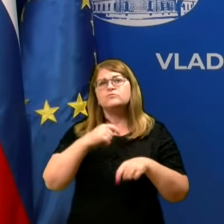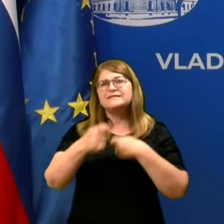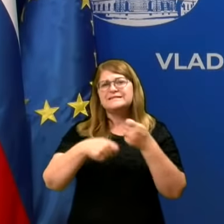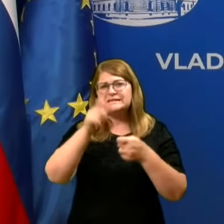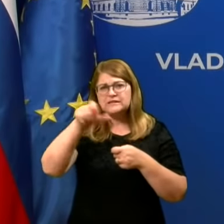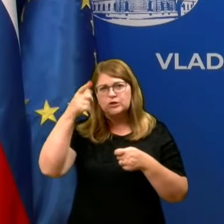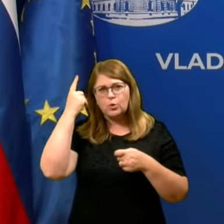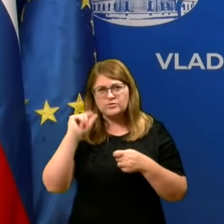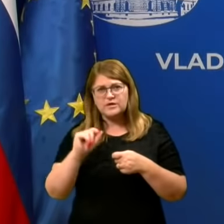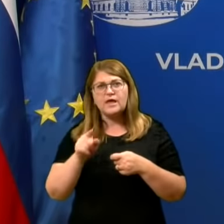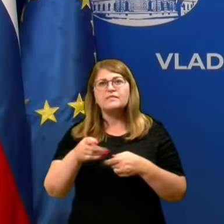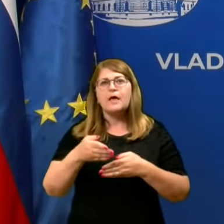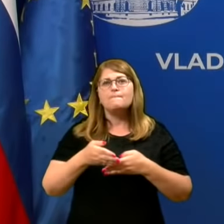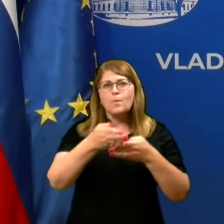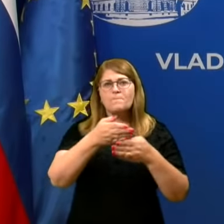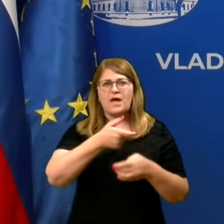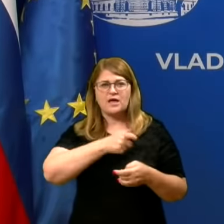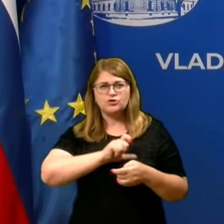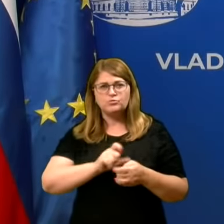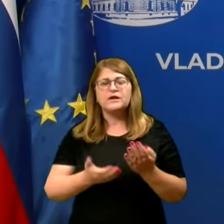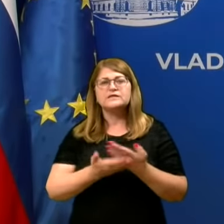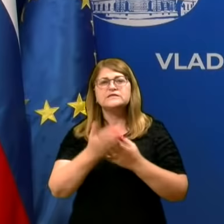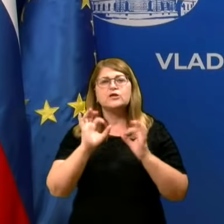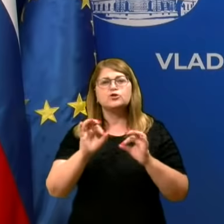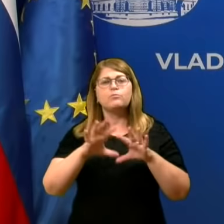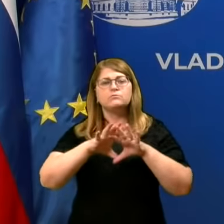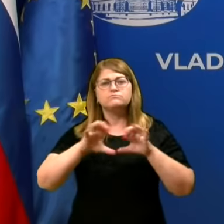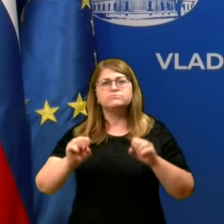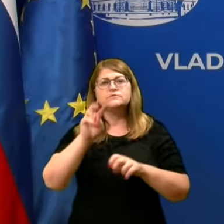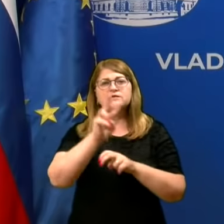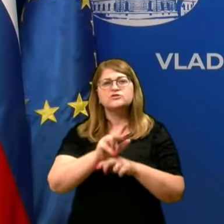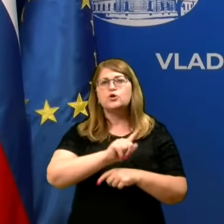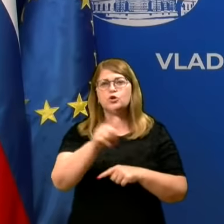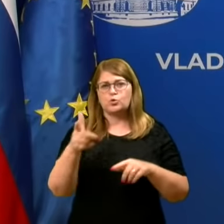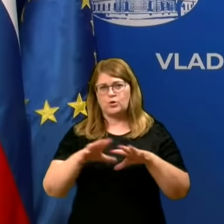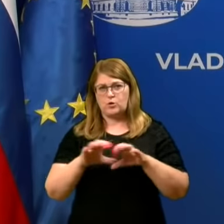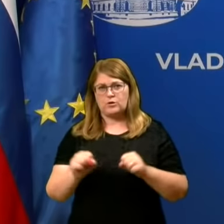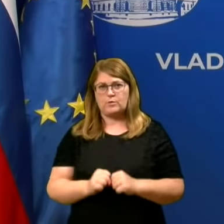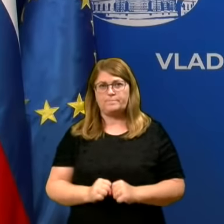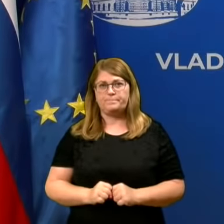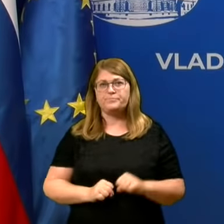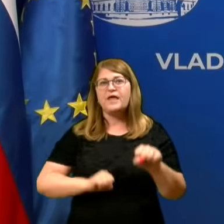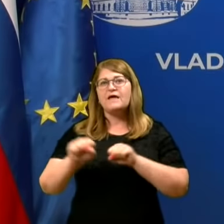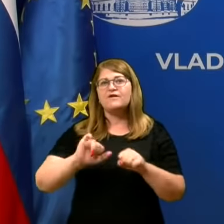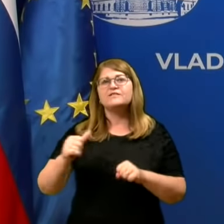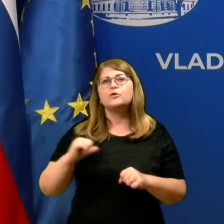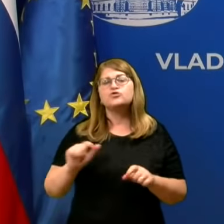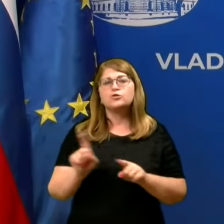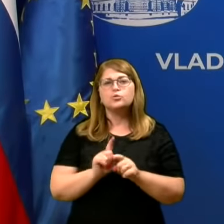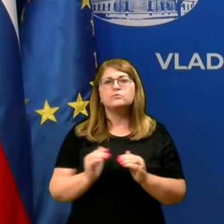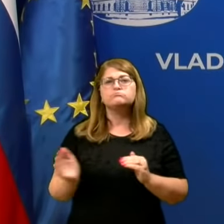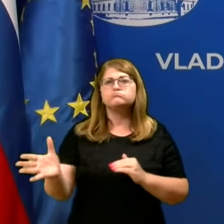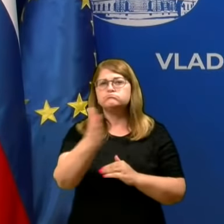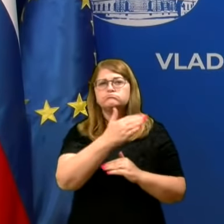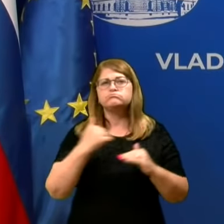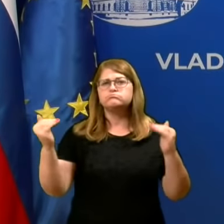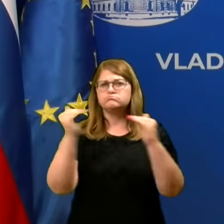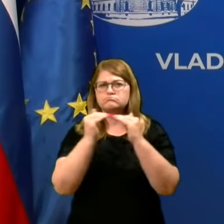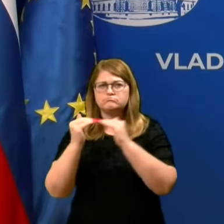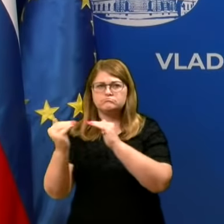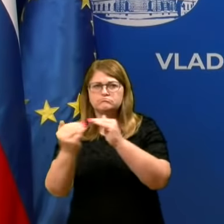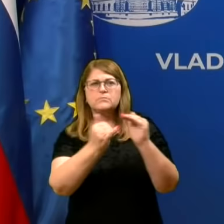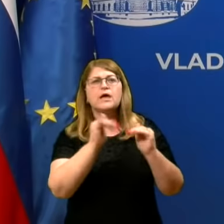za učinkovit nadzor nad izvajanjem drugih ukrepov. Vlada včeraj je tudi dosegla dogovor, da bo